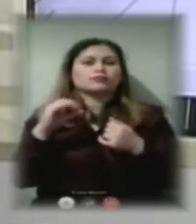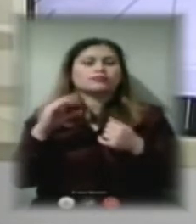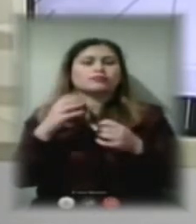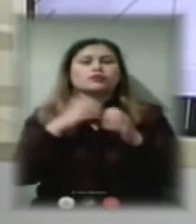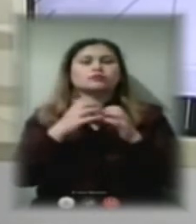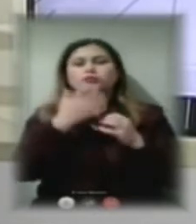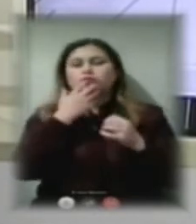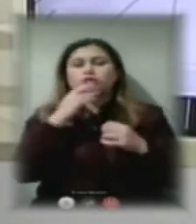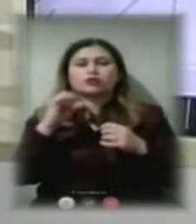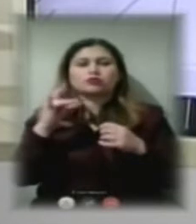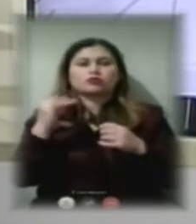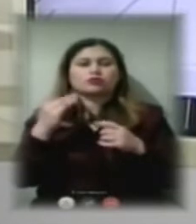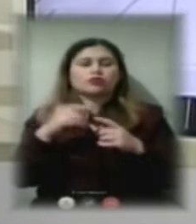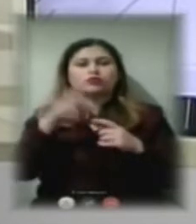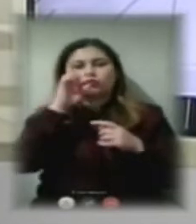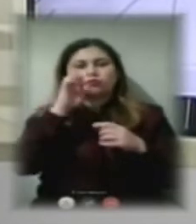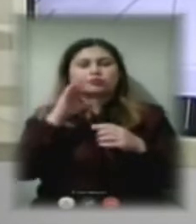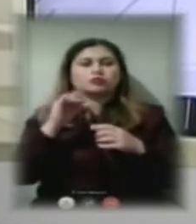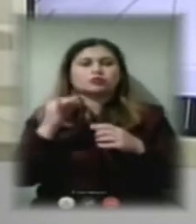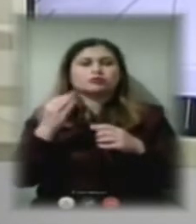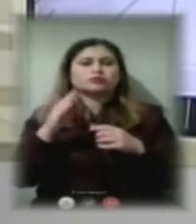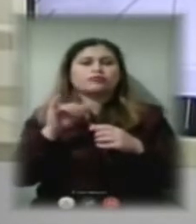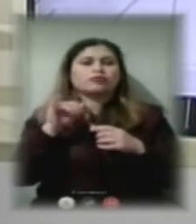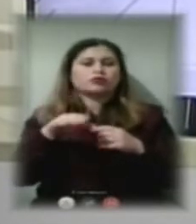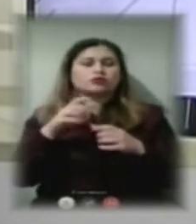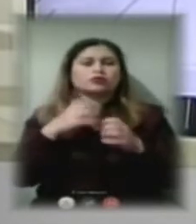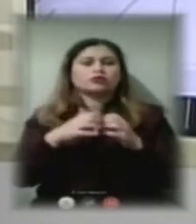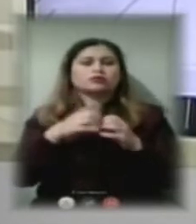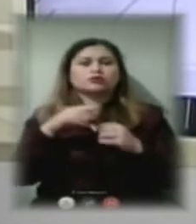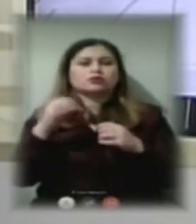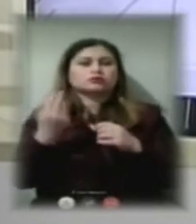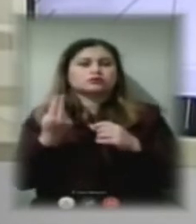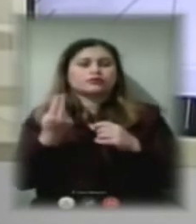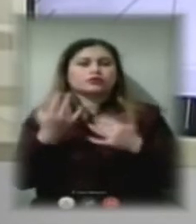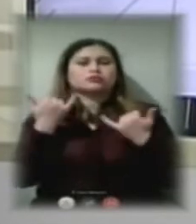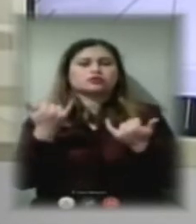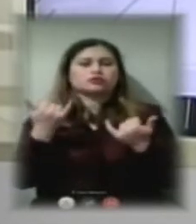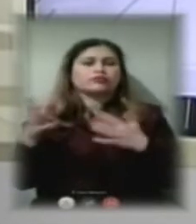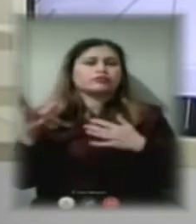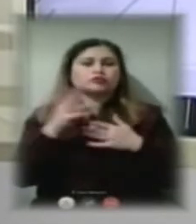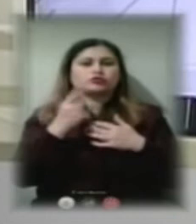і у державного підприємства «ВАД» «Херсонська ТЕЦ» зараз всі 100%